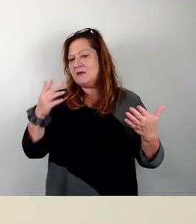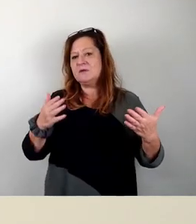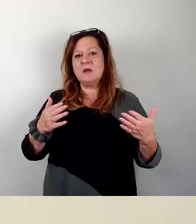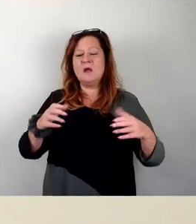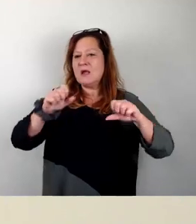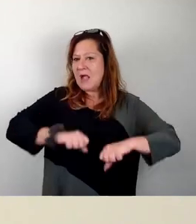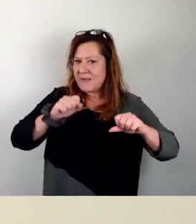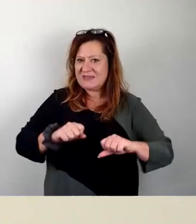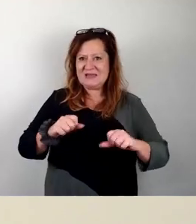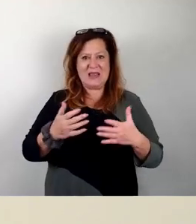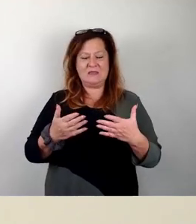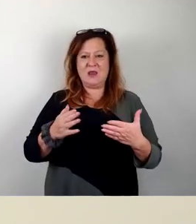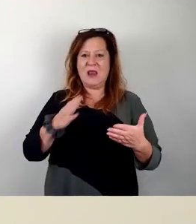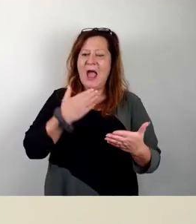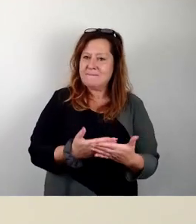kaufen müssen